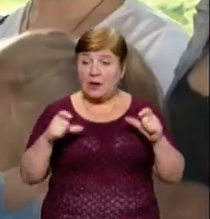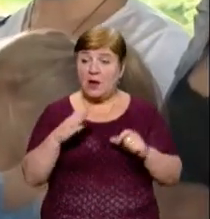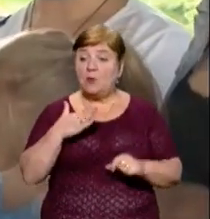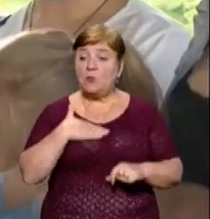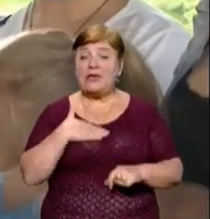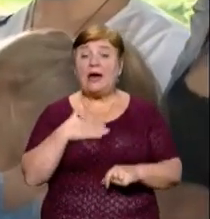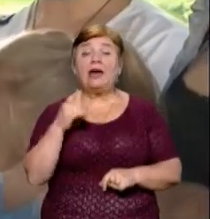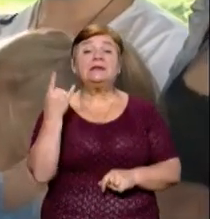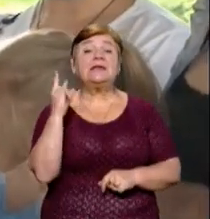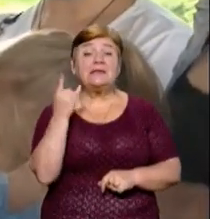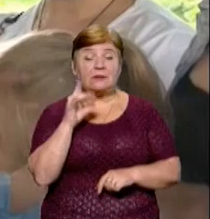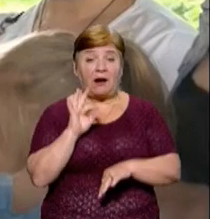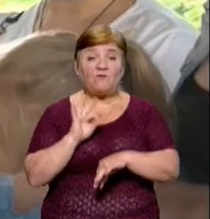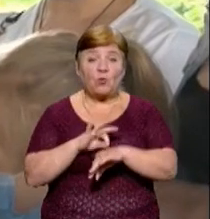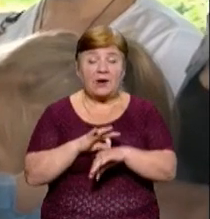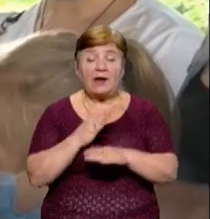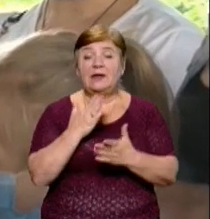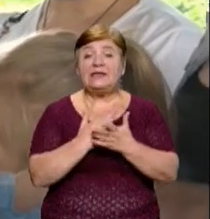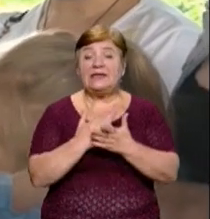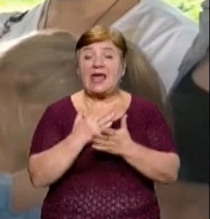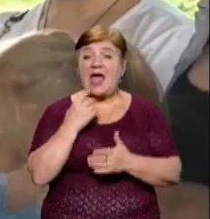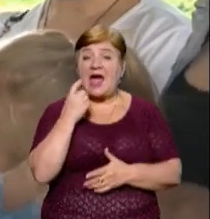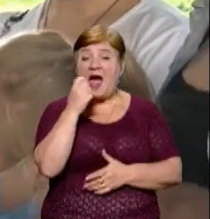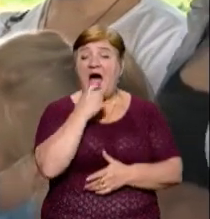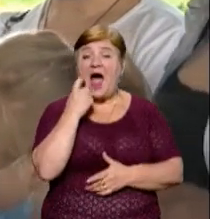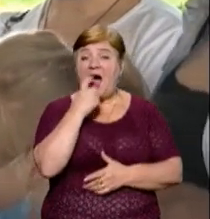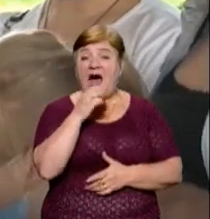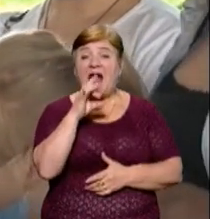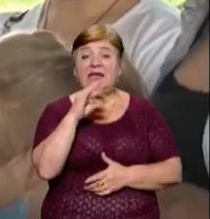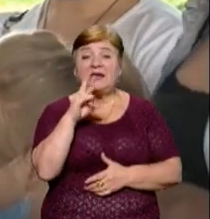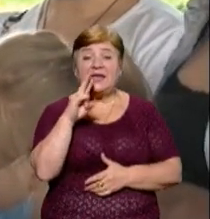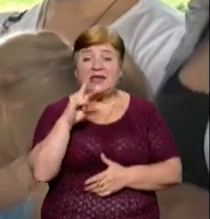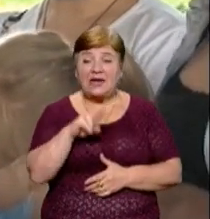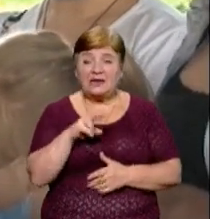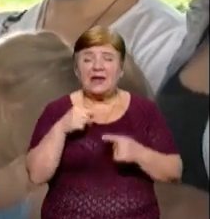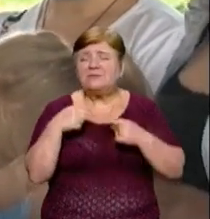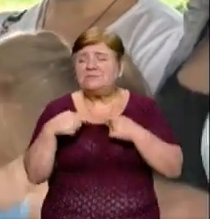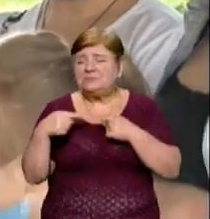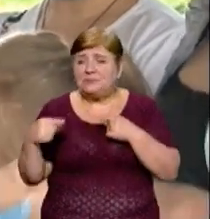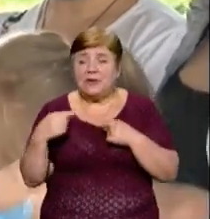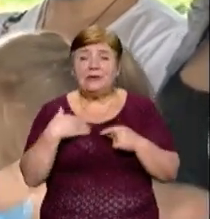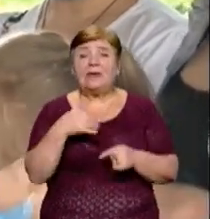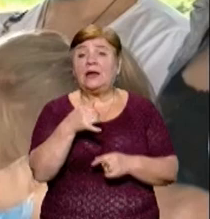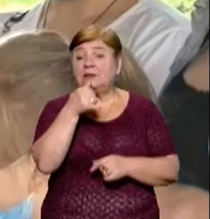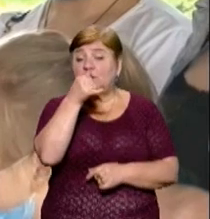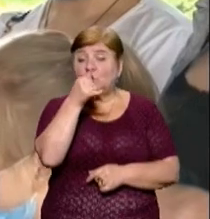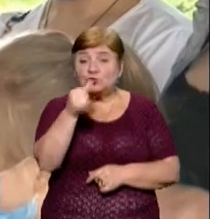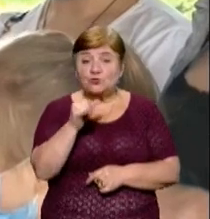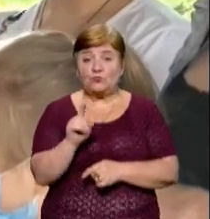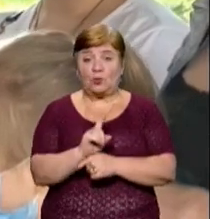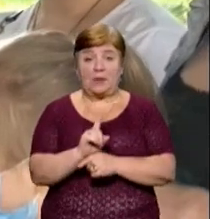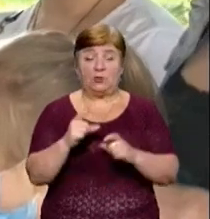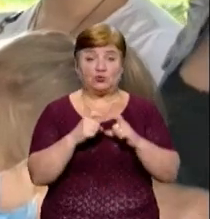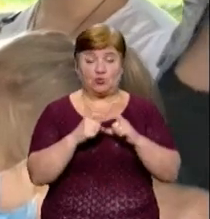хвора, він має алергію. Алергію має на будь-що. Я не можу в нормальну школу свою дитину